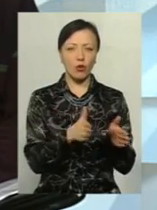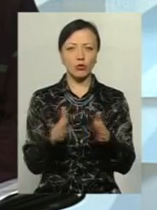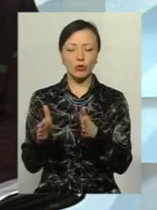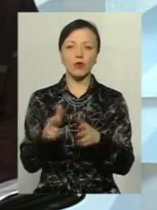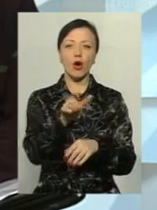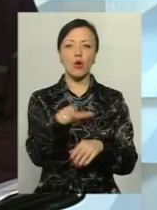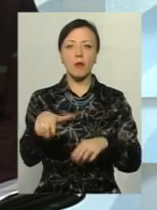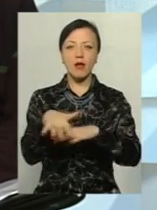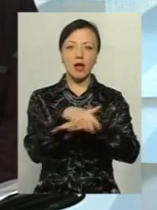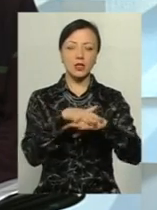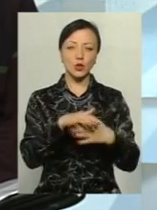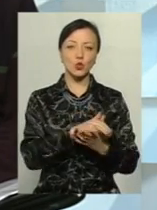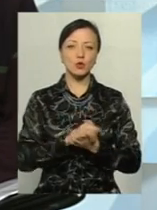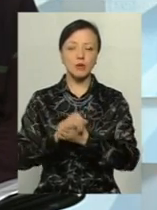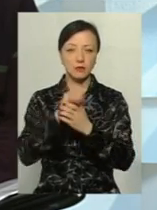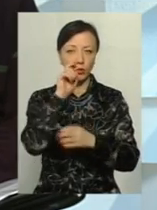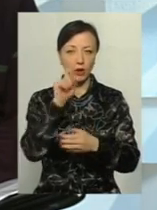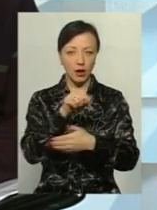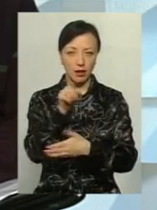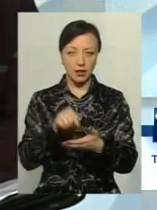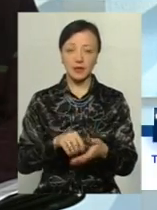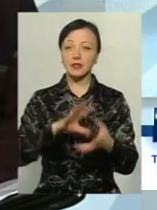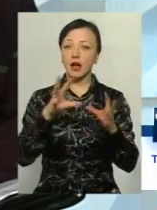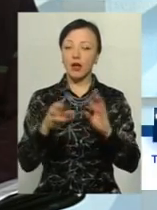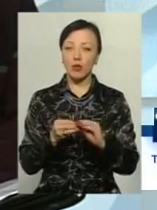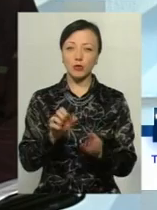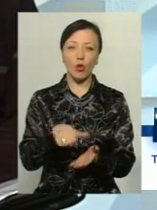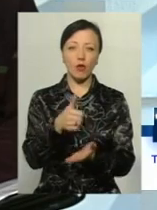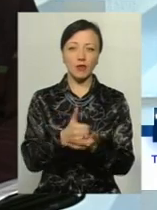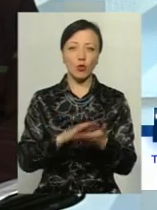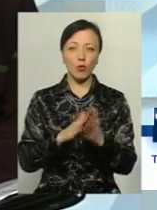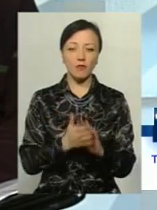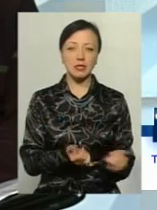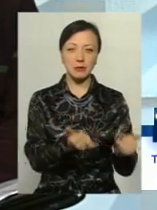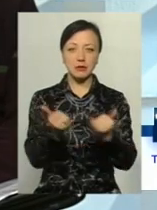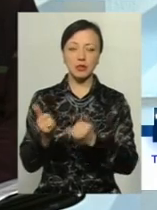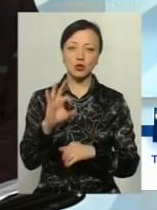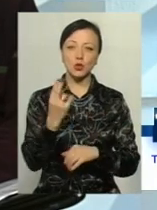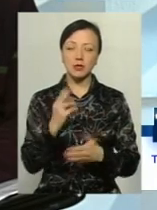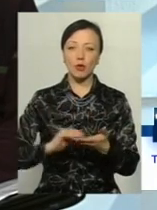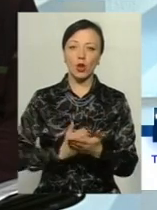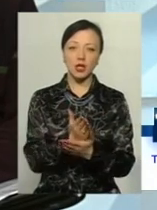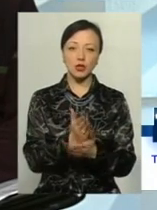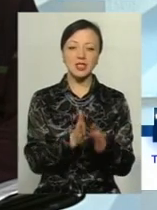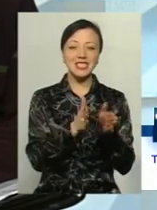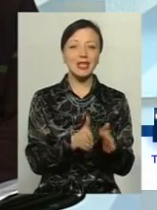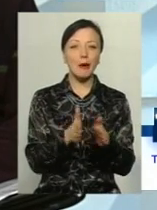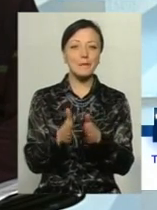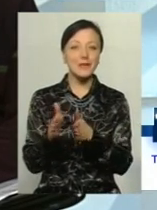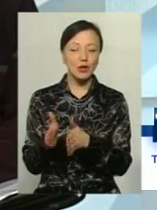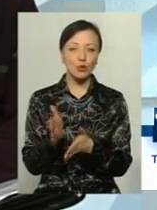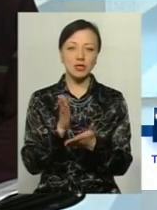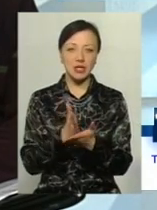громадянське суспільство в Україні. І загалом однією з головних умов забезпечення соціально-політичної стабільності є